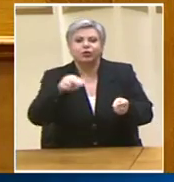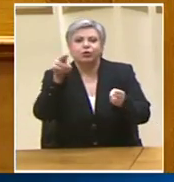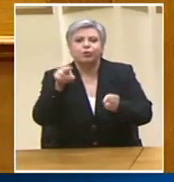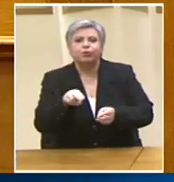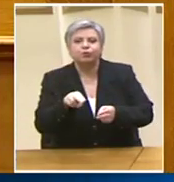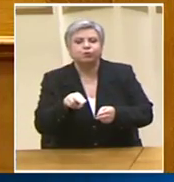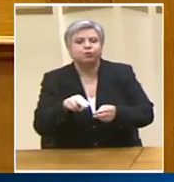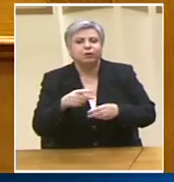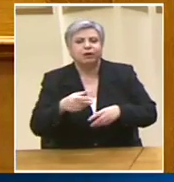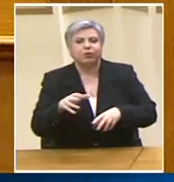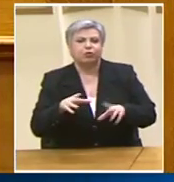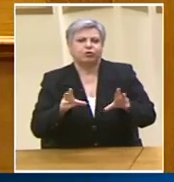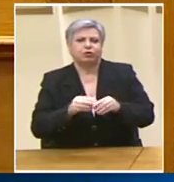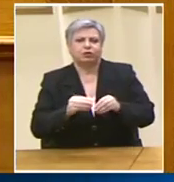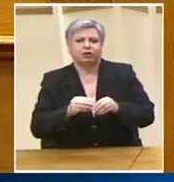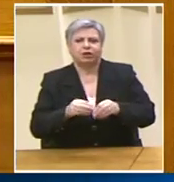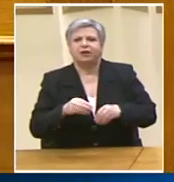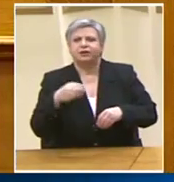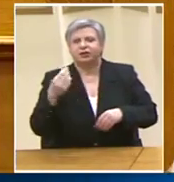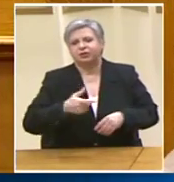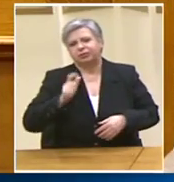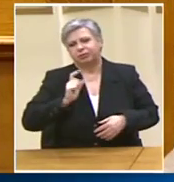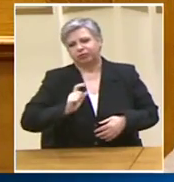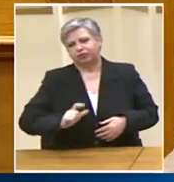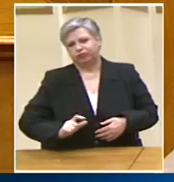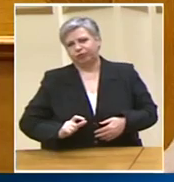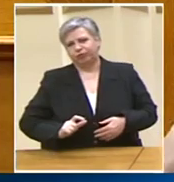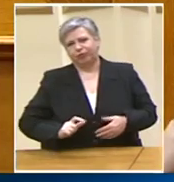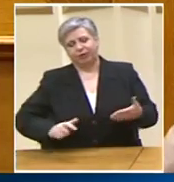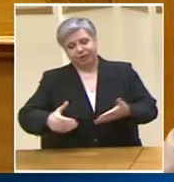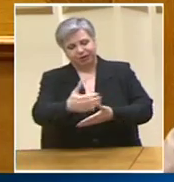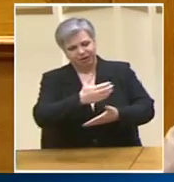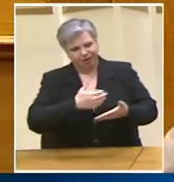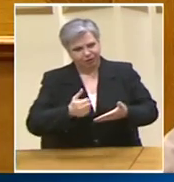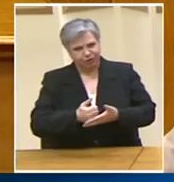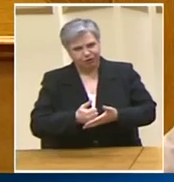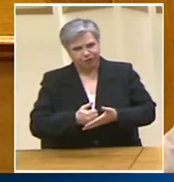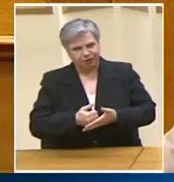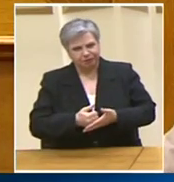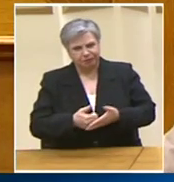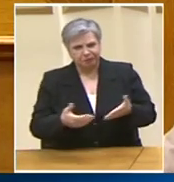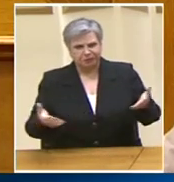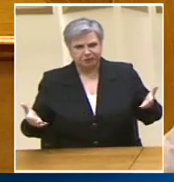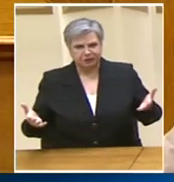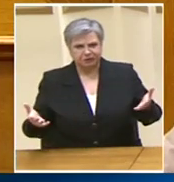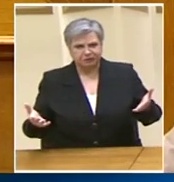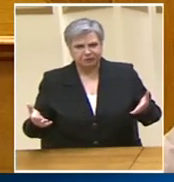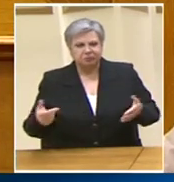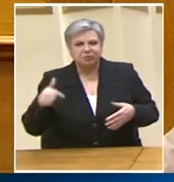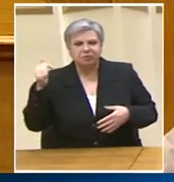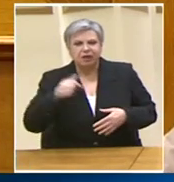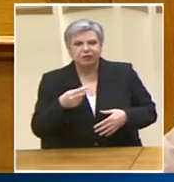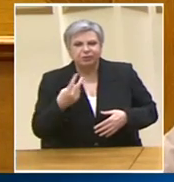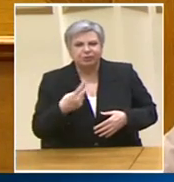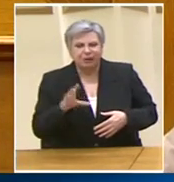αφορούν στα μεγάλα βαλάντια Το θαύμα λοιπόν αυτό ήταν όλα και όλα Στα 205 εκατομμύρια